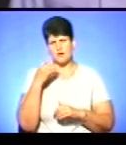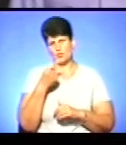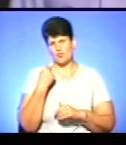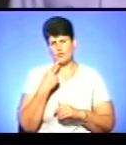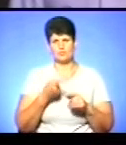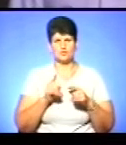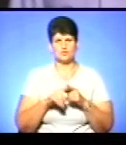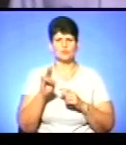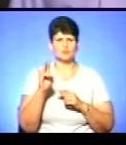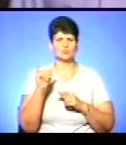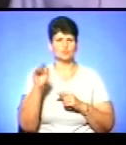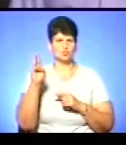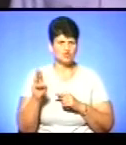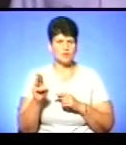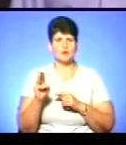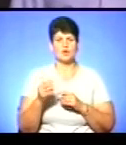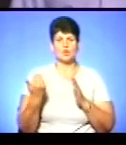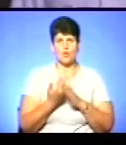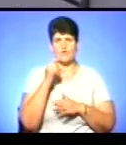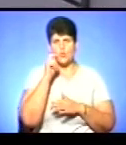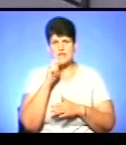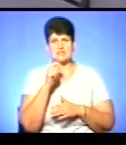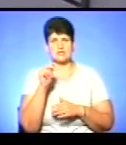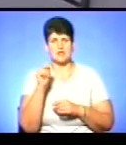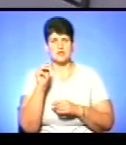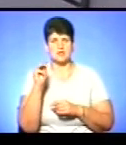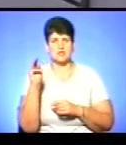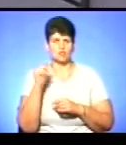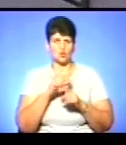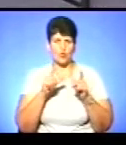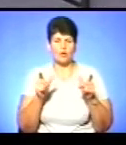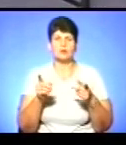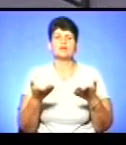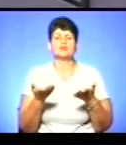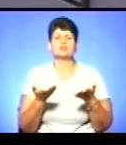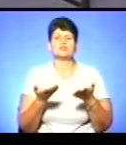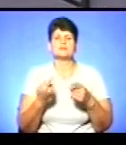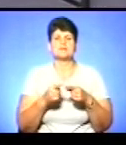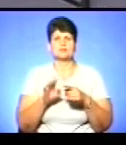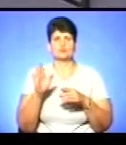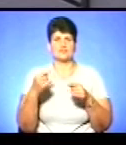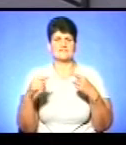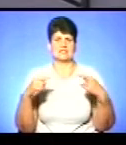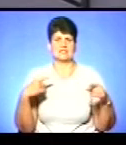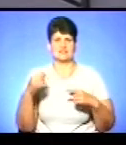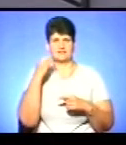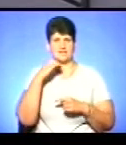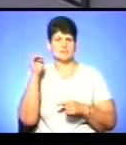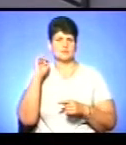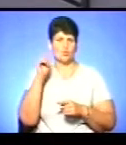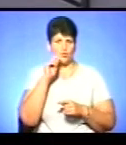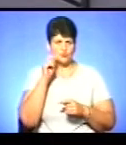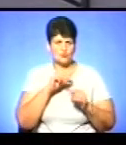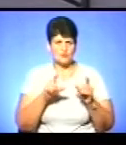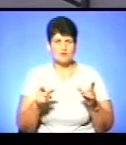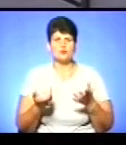абревіатуру НУШ, нова українська школа. Все-таки хочеться почути основні моменти, чим же ця школа буде відрізнятися від старої української школи, і